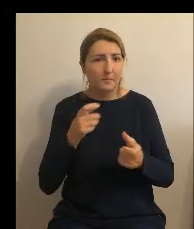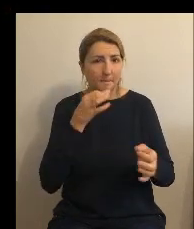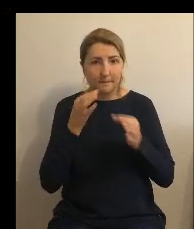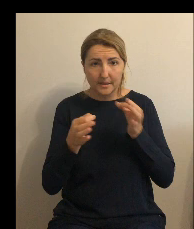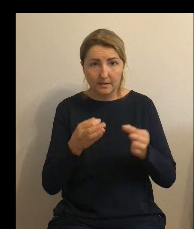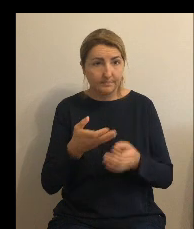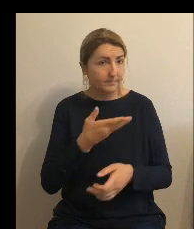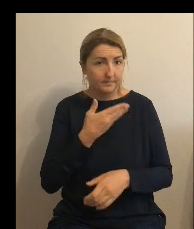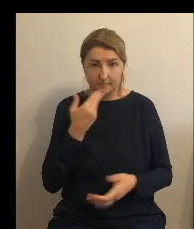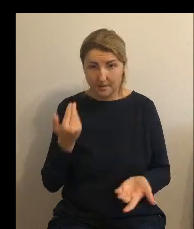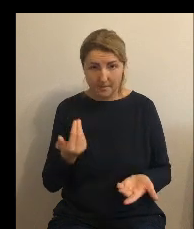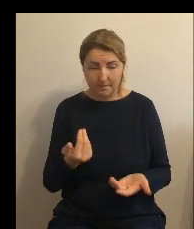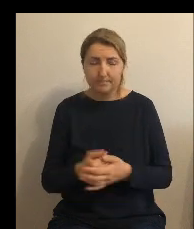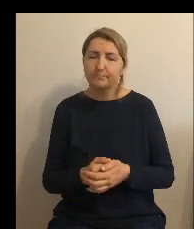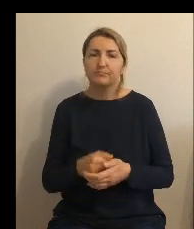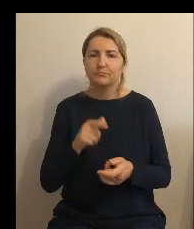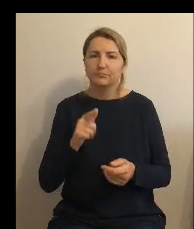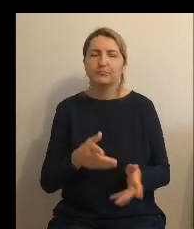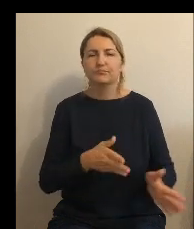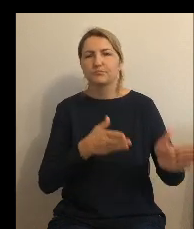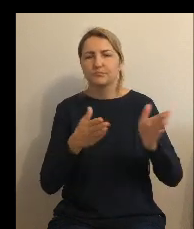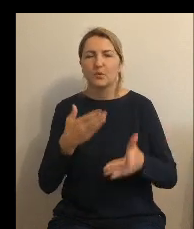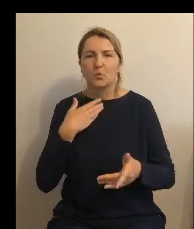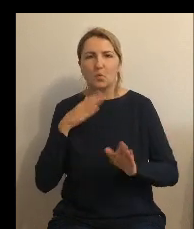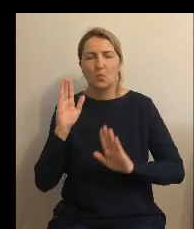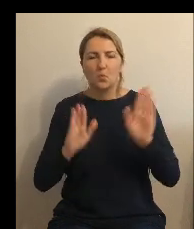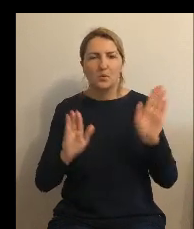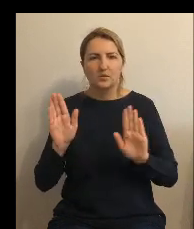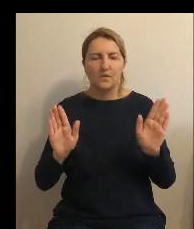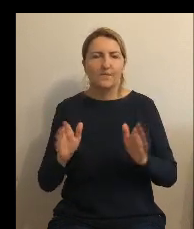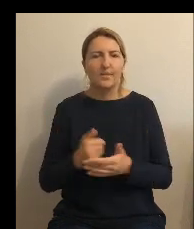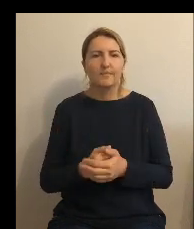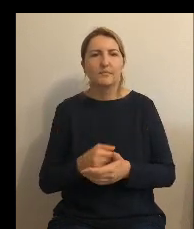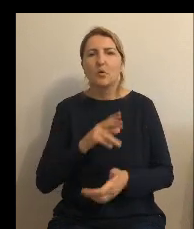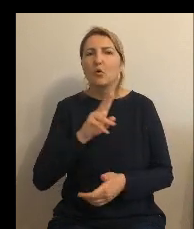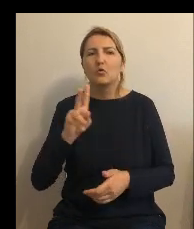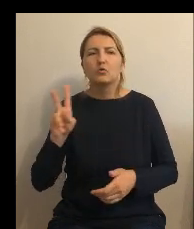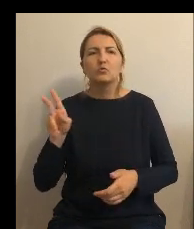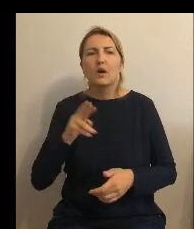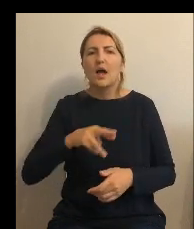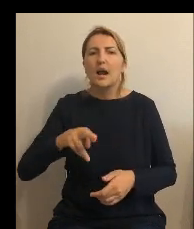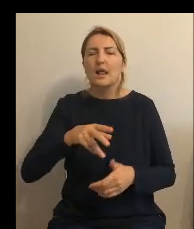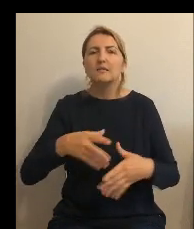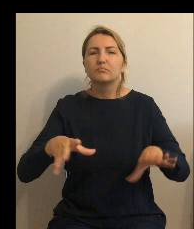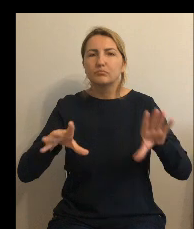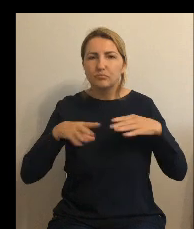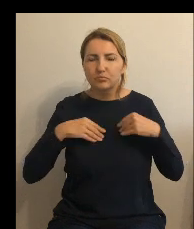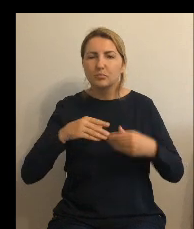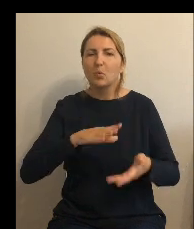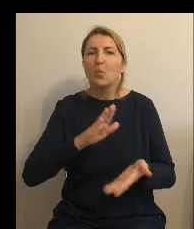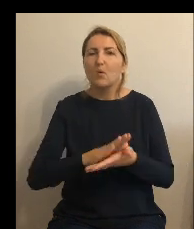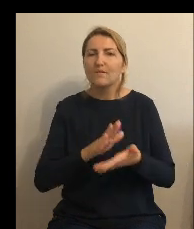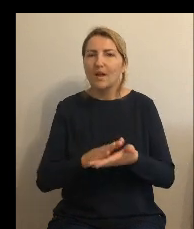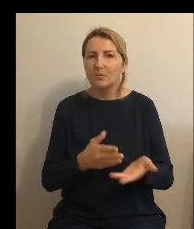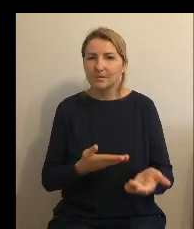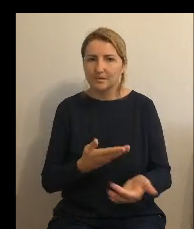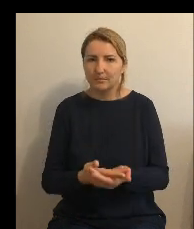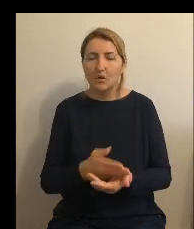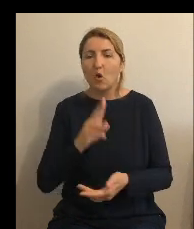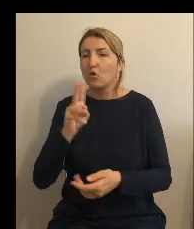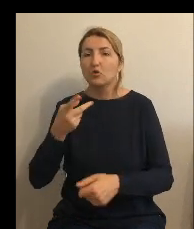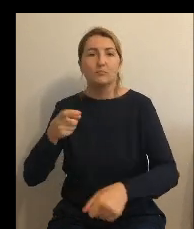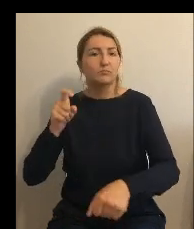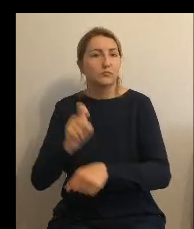przystępujemy do głosowania. Kto z Państwa radnych jest za przyjęciem projektu uchwały w zaproponowanym kształcie? Kto jest przeciw? Kto się